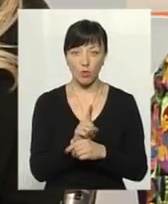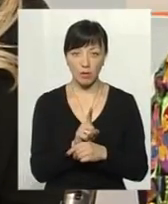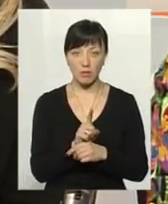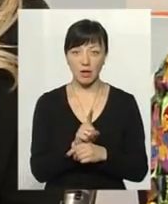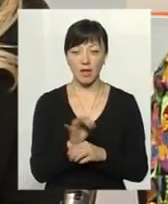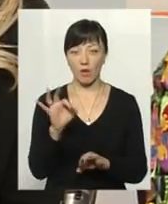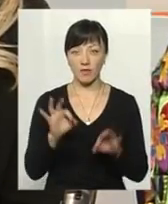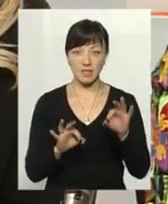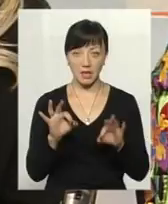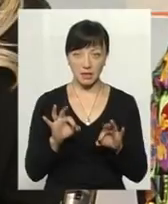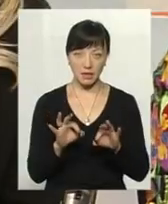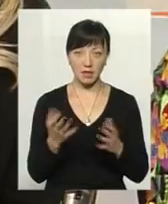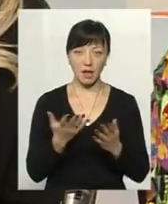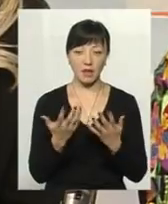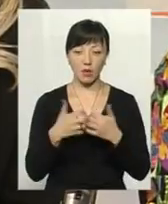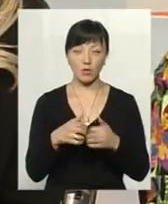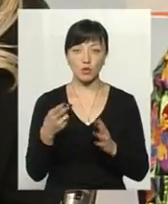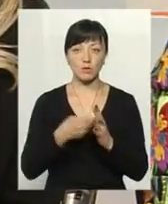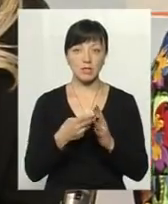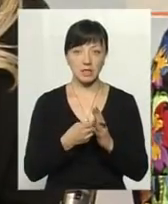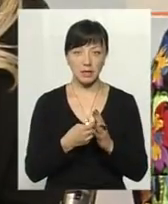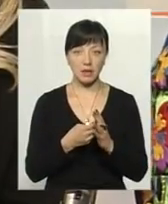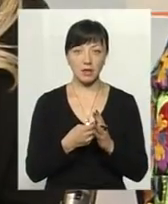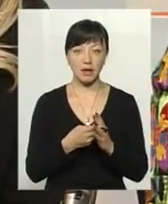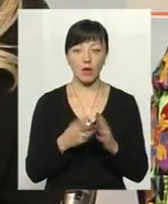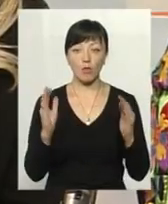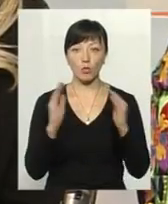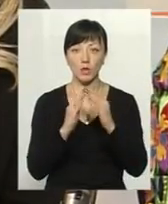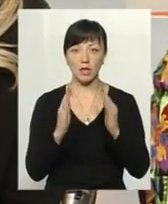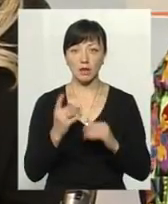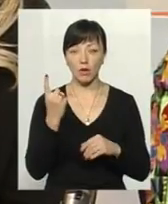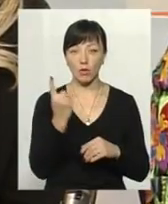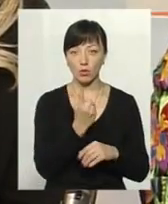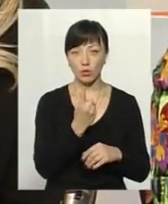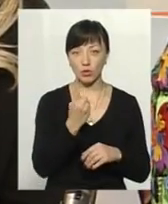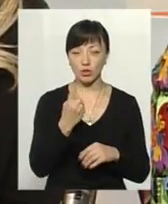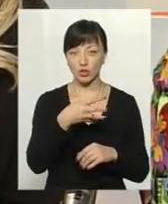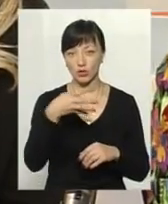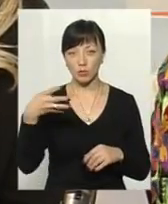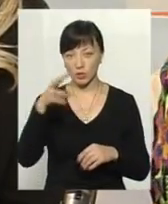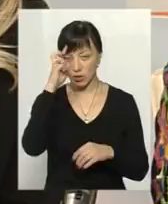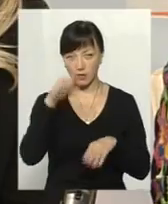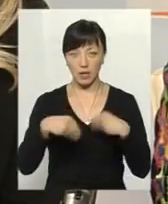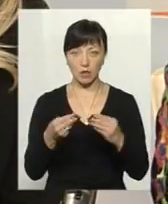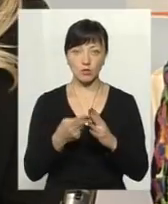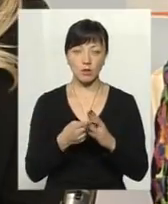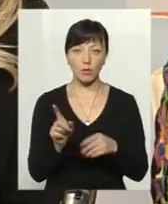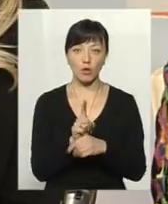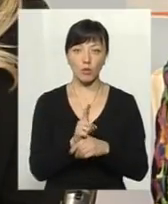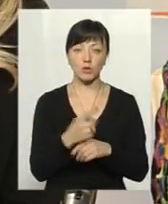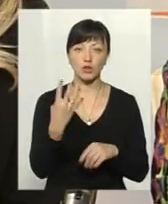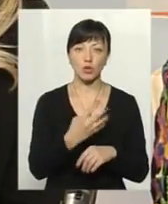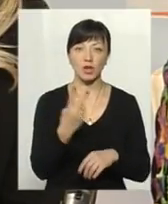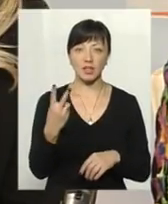коригуючі коефіцієнти, на які нараховується субсидія, то в будинках одно-чотирьохповерхових держава дає субсидію по нормі на